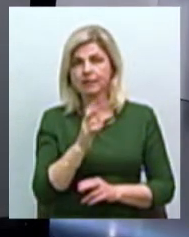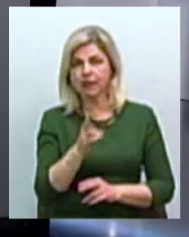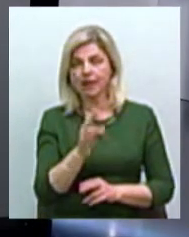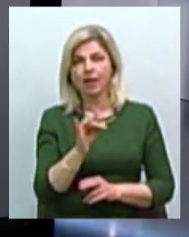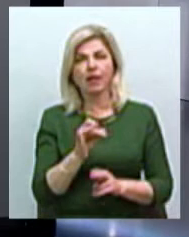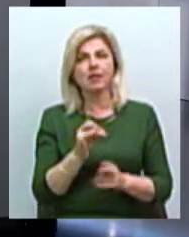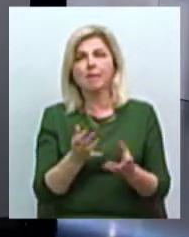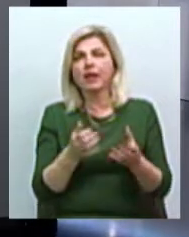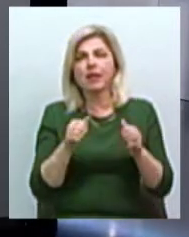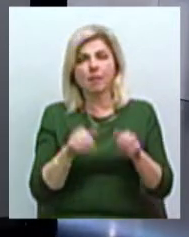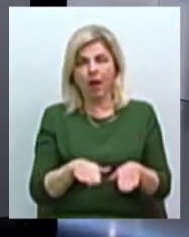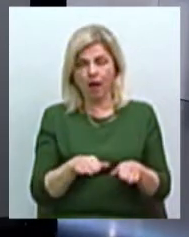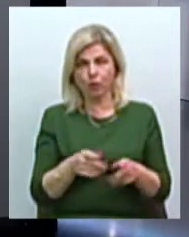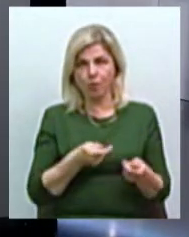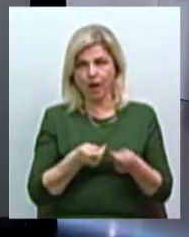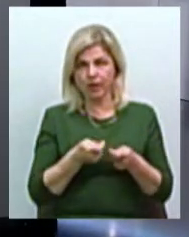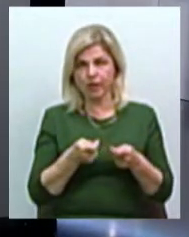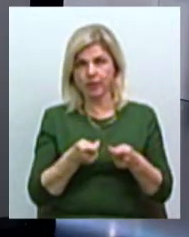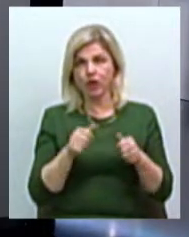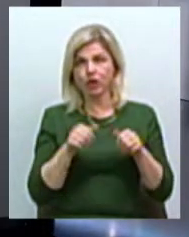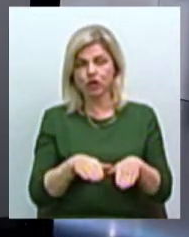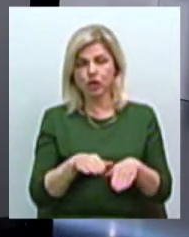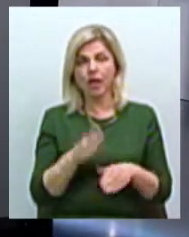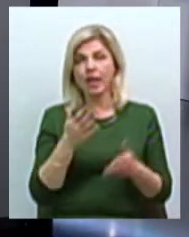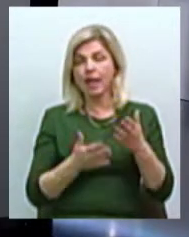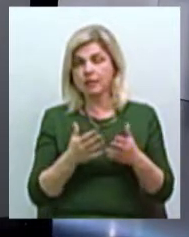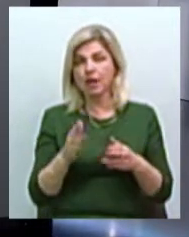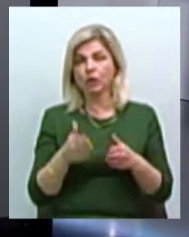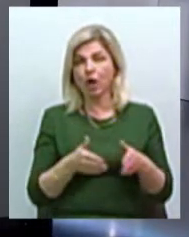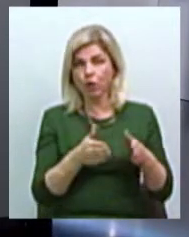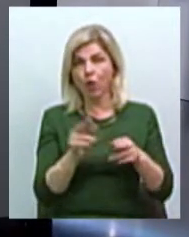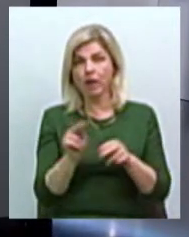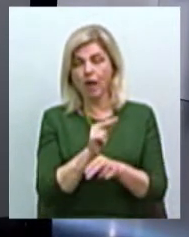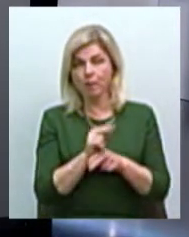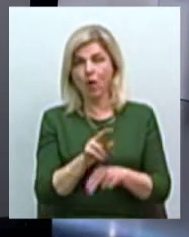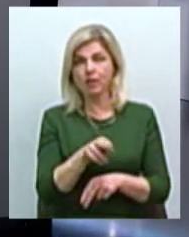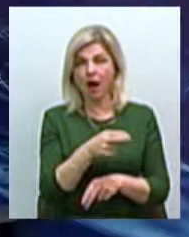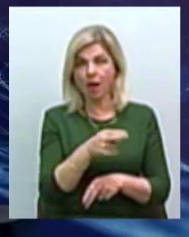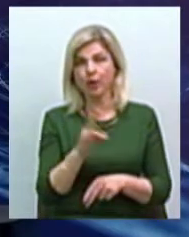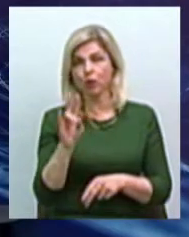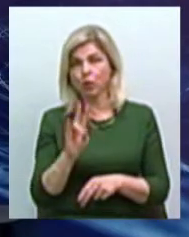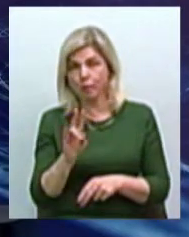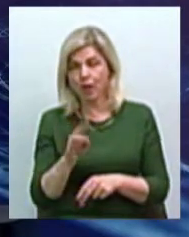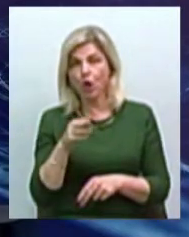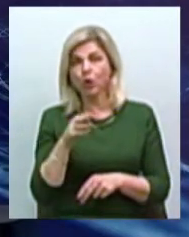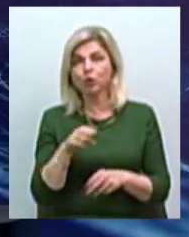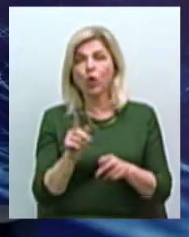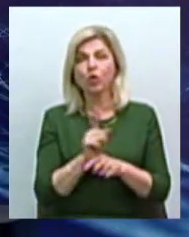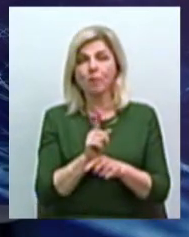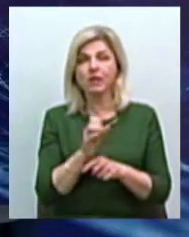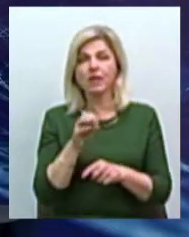рішення, що ми маємо, скажімо так, якщо дорога ремонтирується в декабрі-ноябрі, то по нормативам це робити